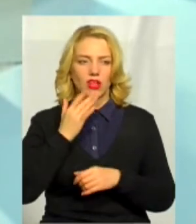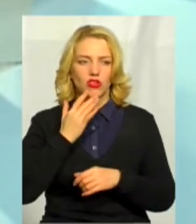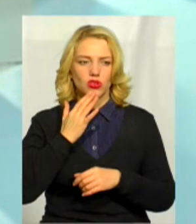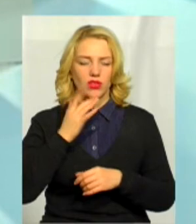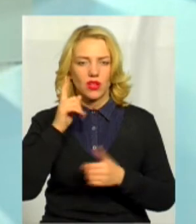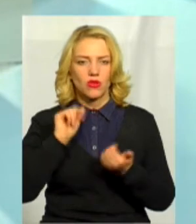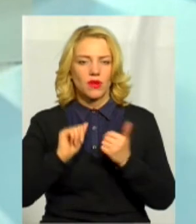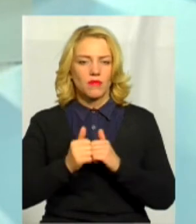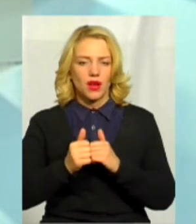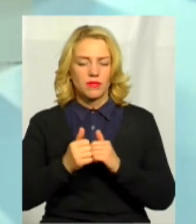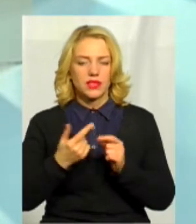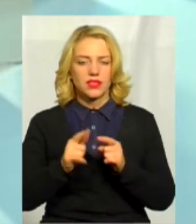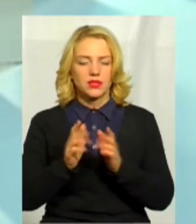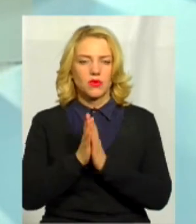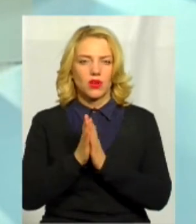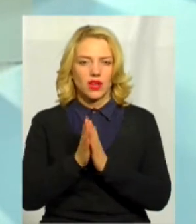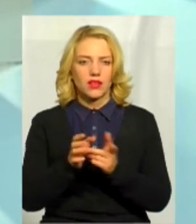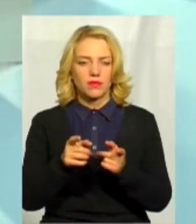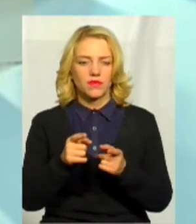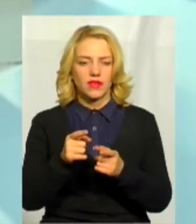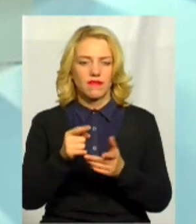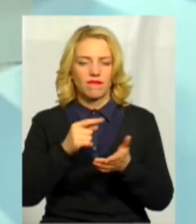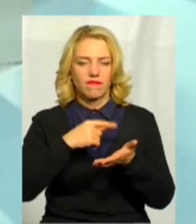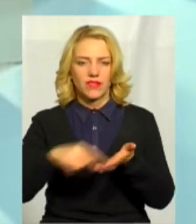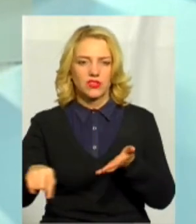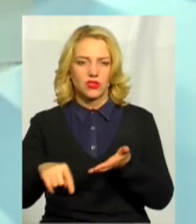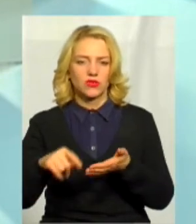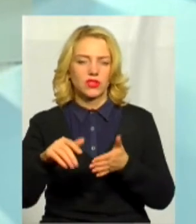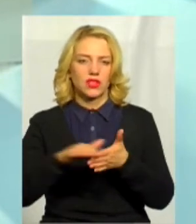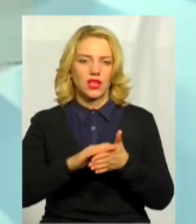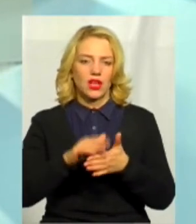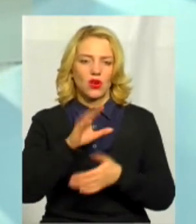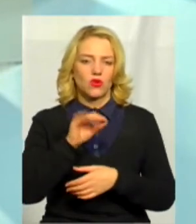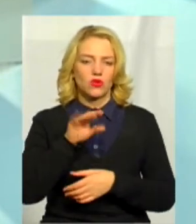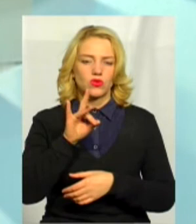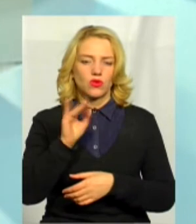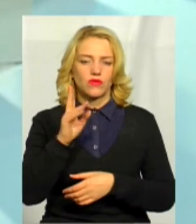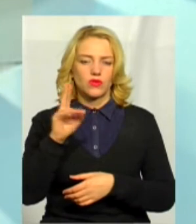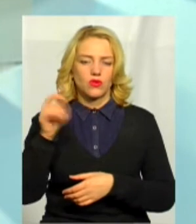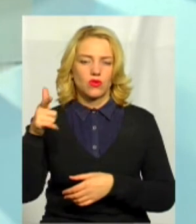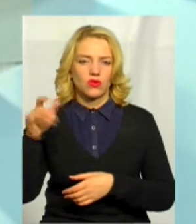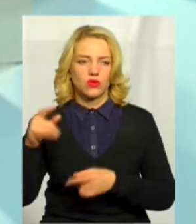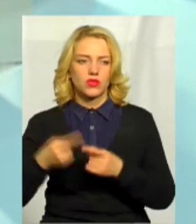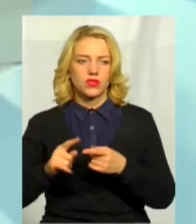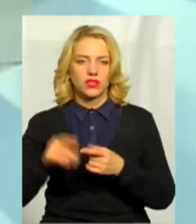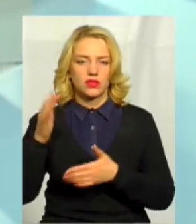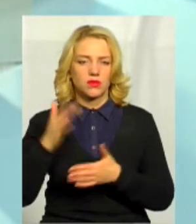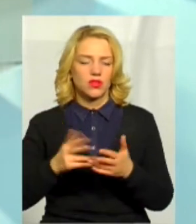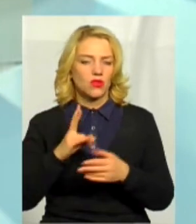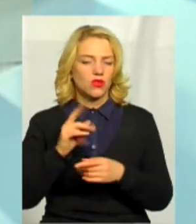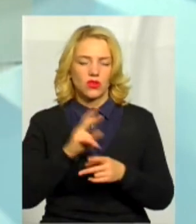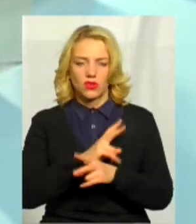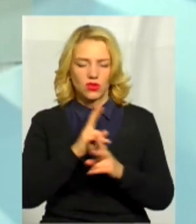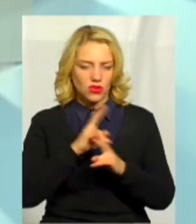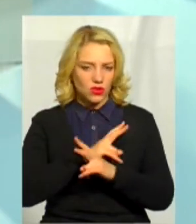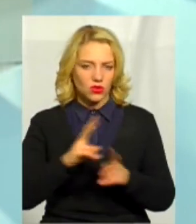з проханням вилучити його, Островського, з цих списків. Ну, ніхто назад вже не піде, звісно.